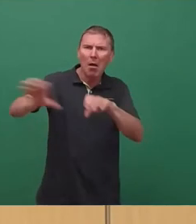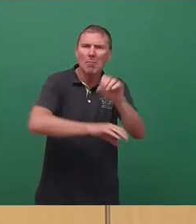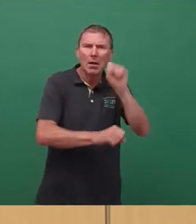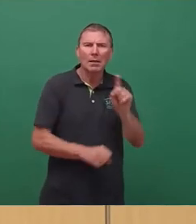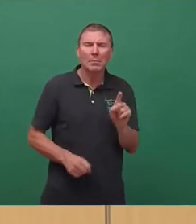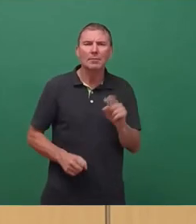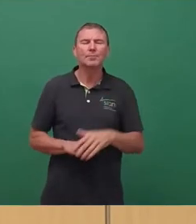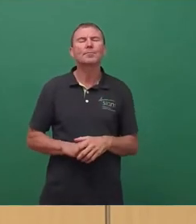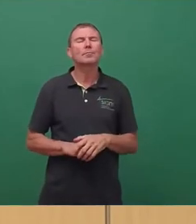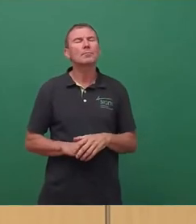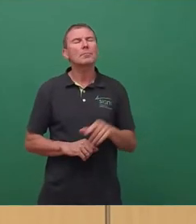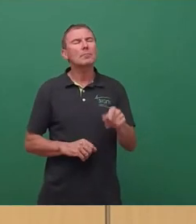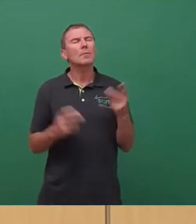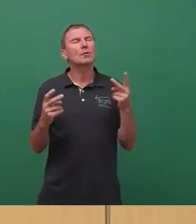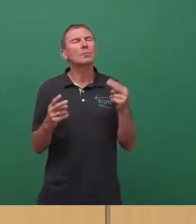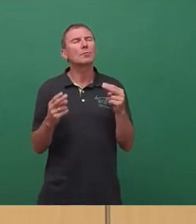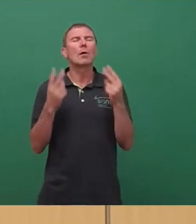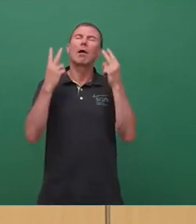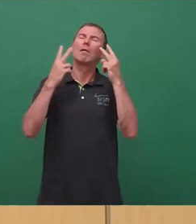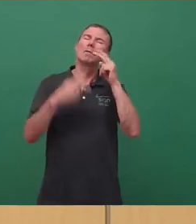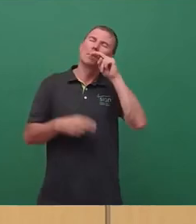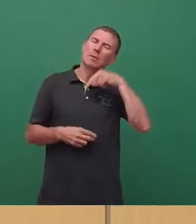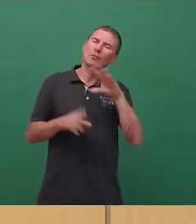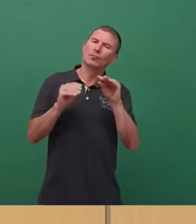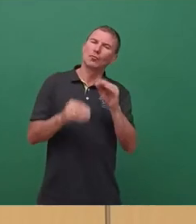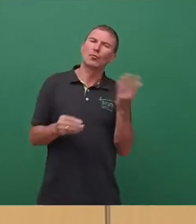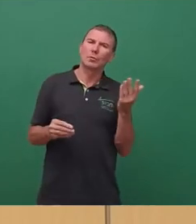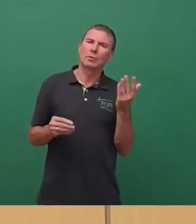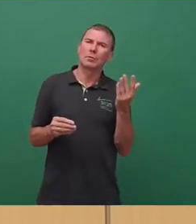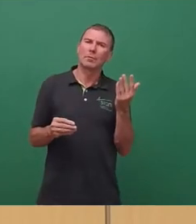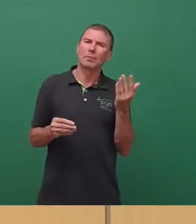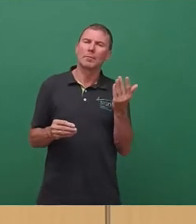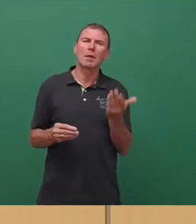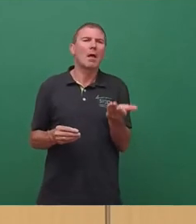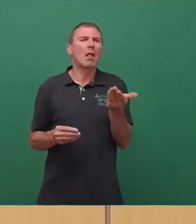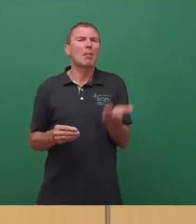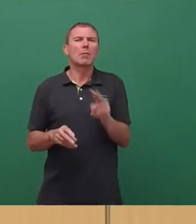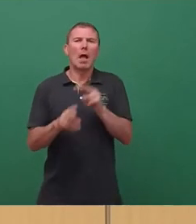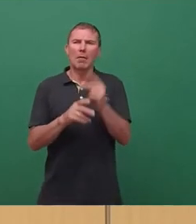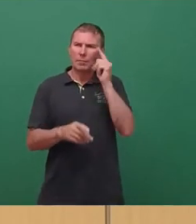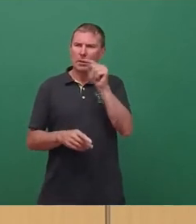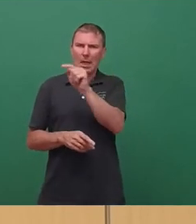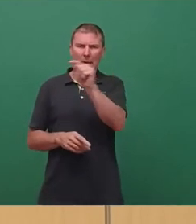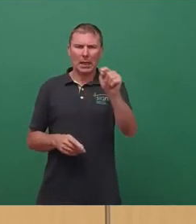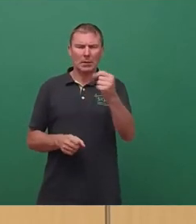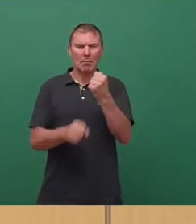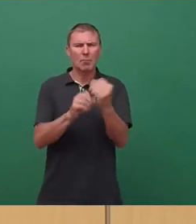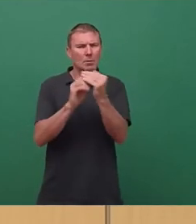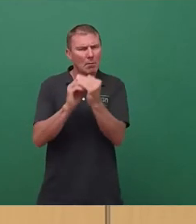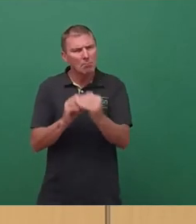ohnehin gerade Wichtigeres zu tun. Die Vergütungen der Aufsichtsräte bedurften dringend der Erhöhung.